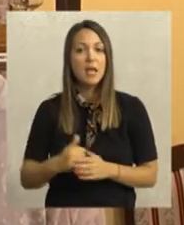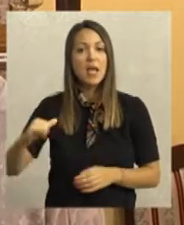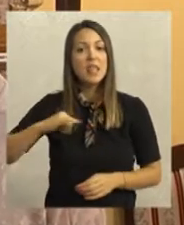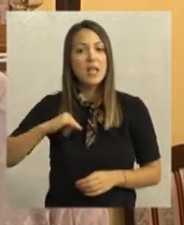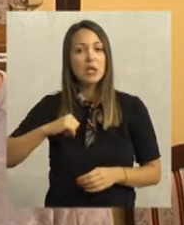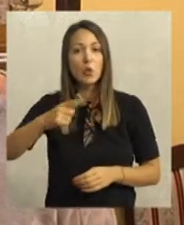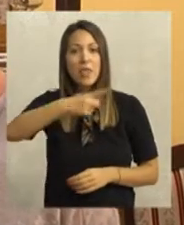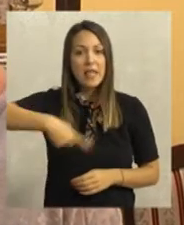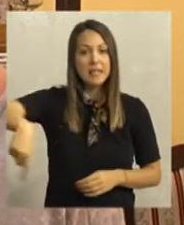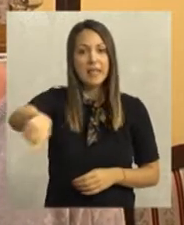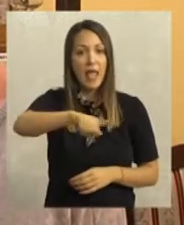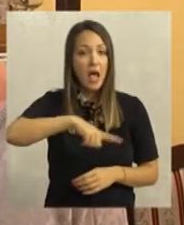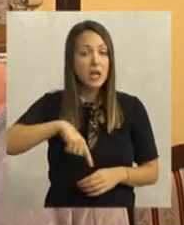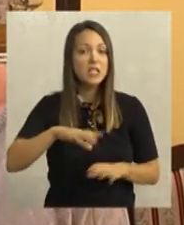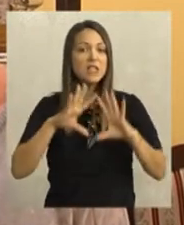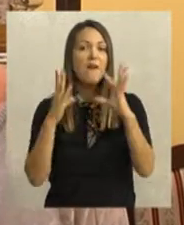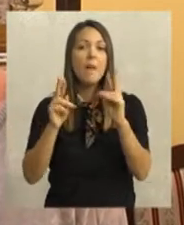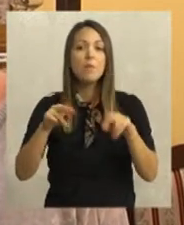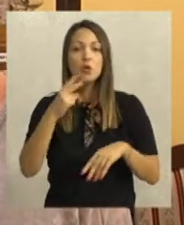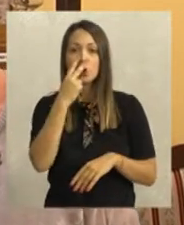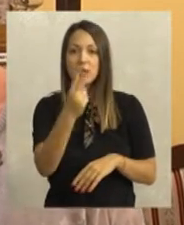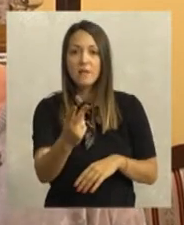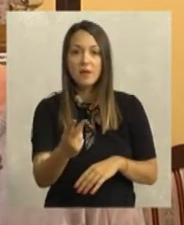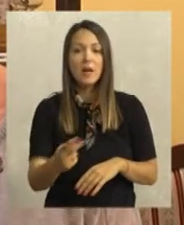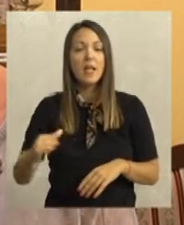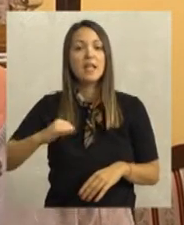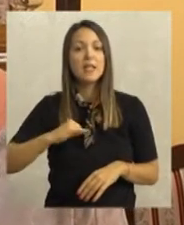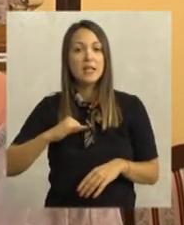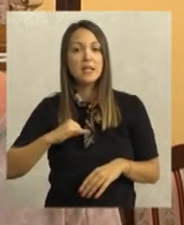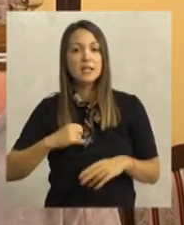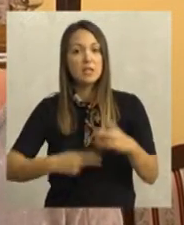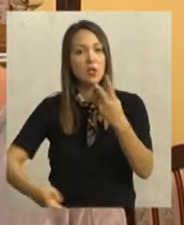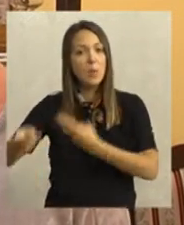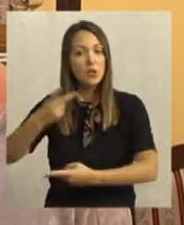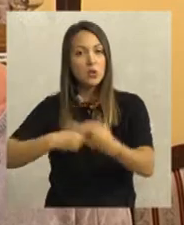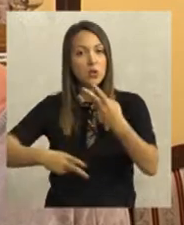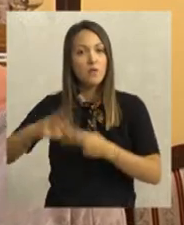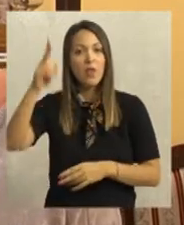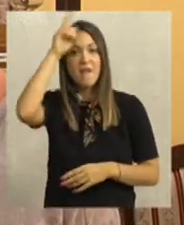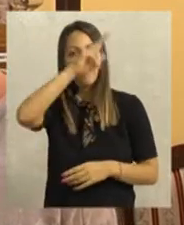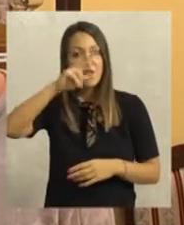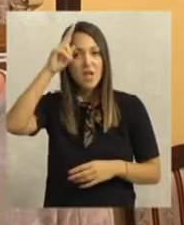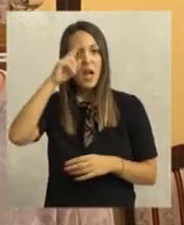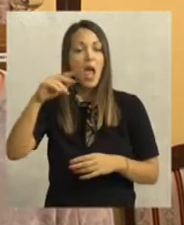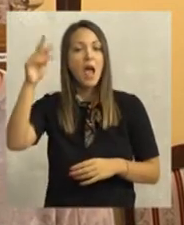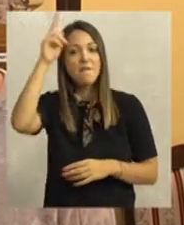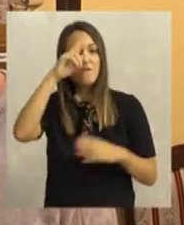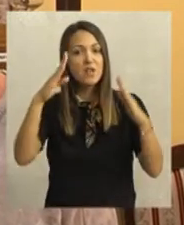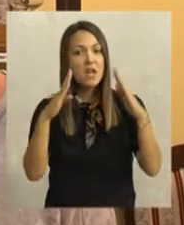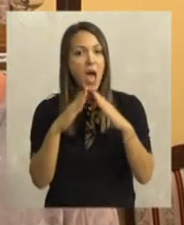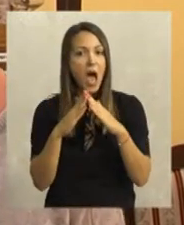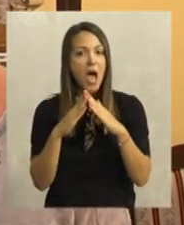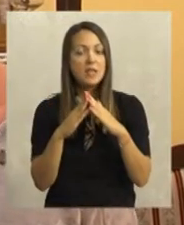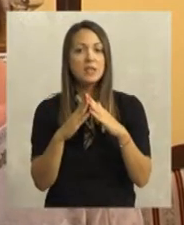interesuju ih jezera, sve ono što možda se vidi, a interesuju ih s druge strane i proizvodnja vina i naše vinarije,